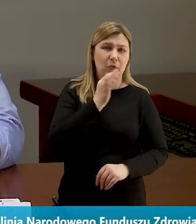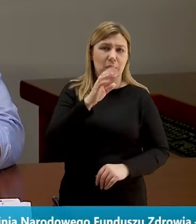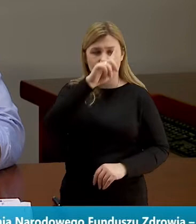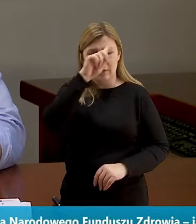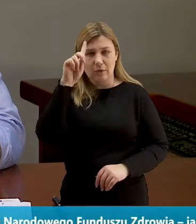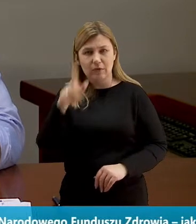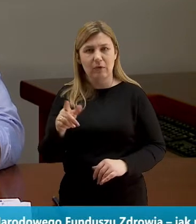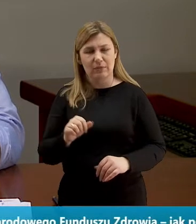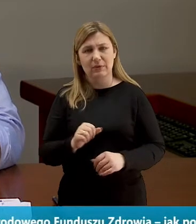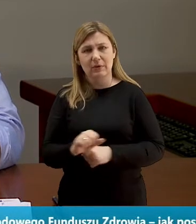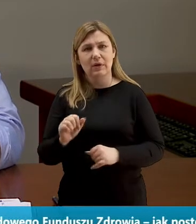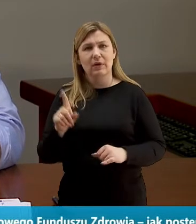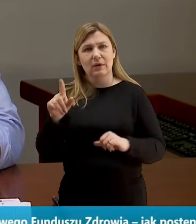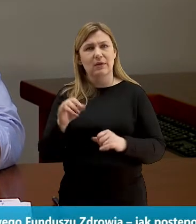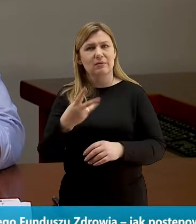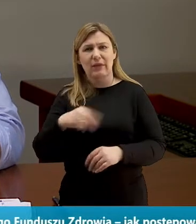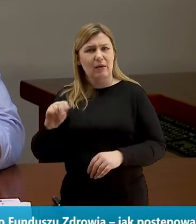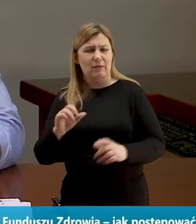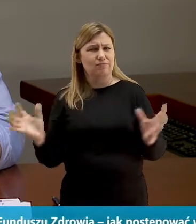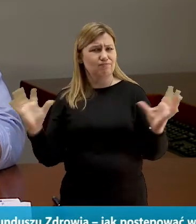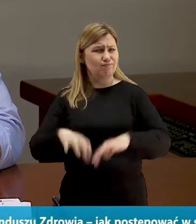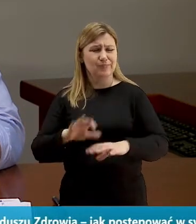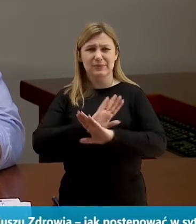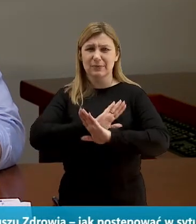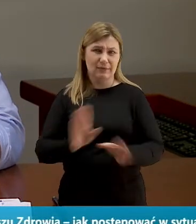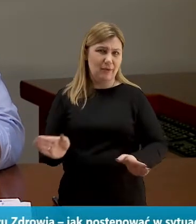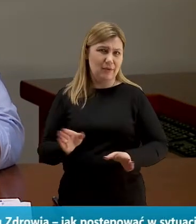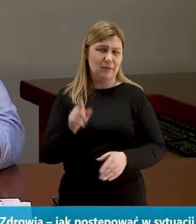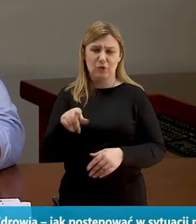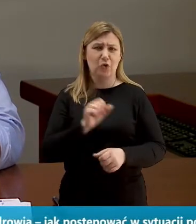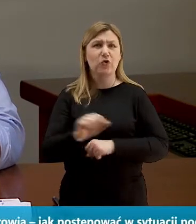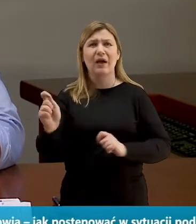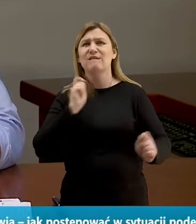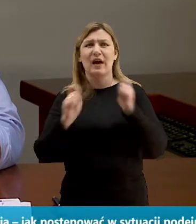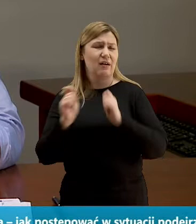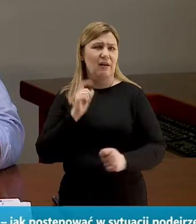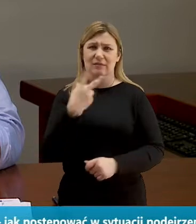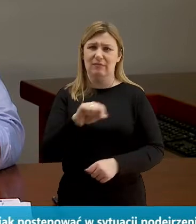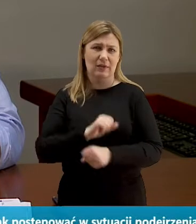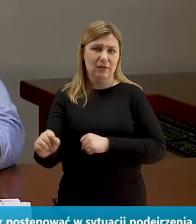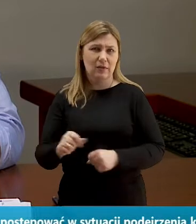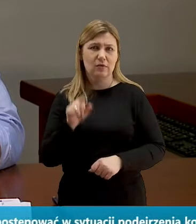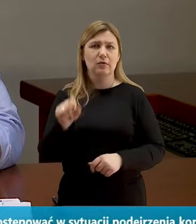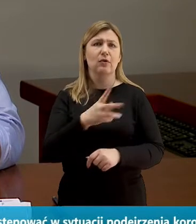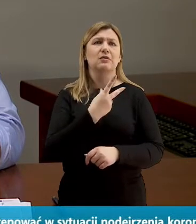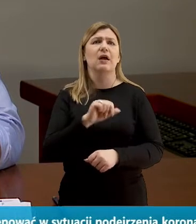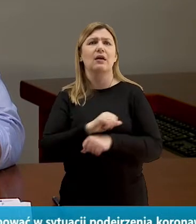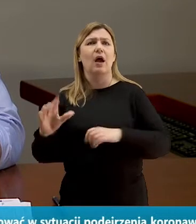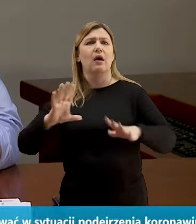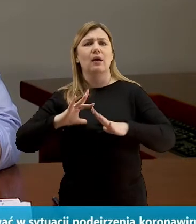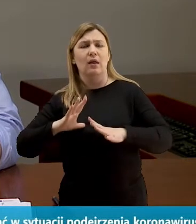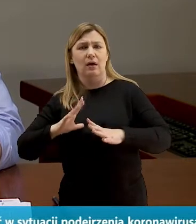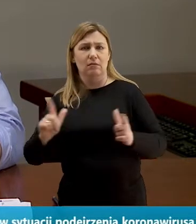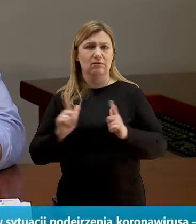nie gromadzili się. To nie jest czas wakacji, to nie jest czas relaksu i wypoczynku.